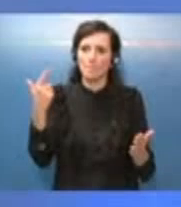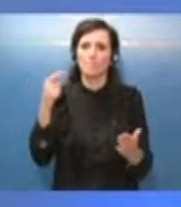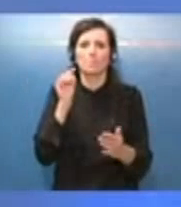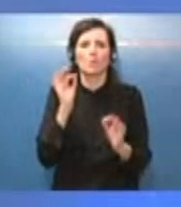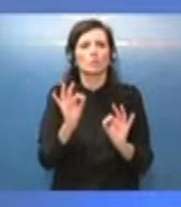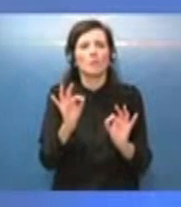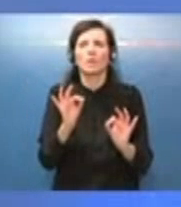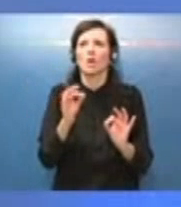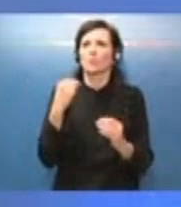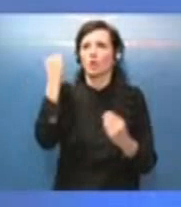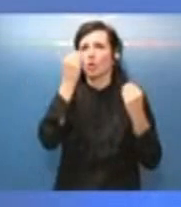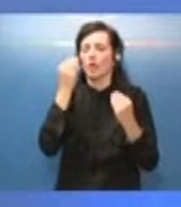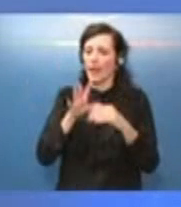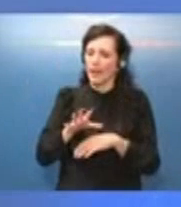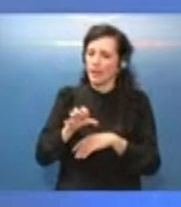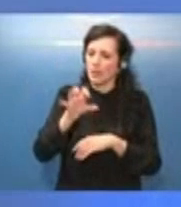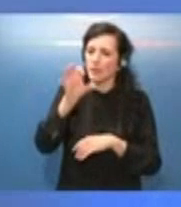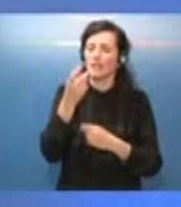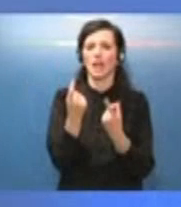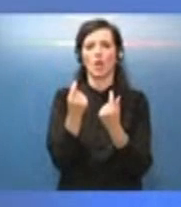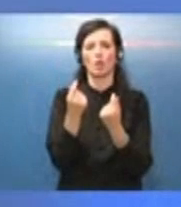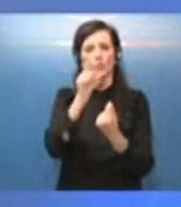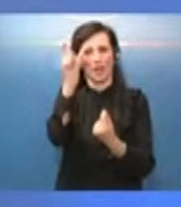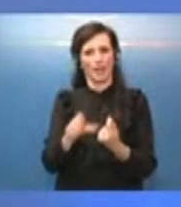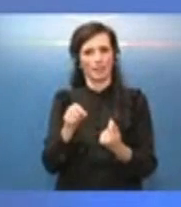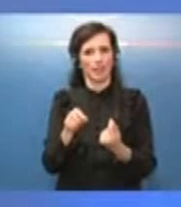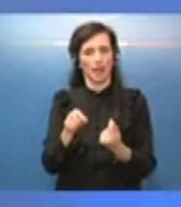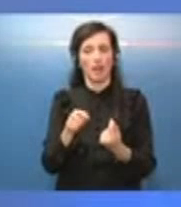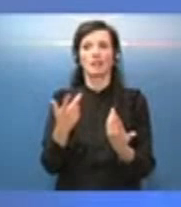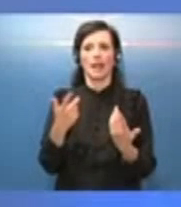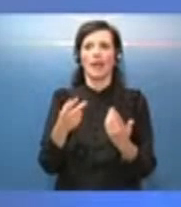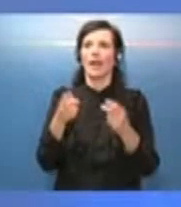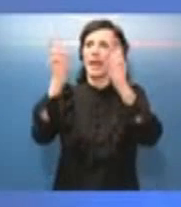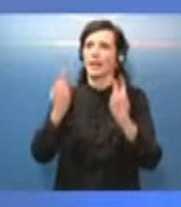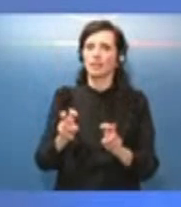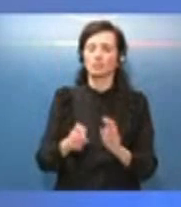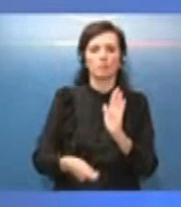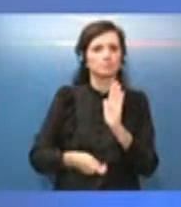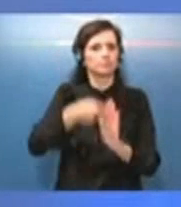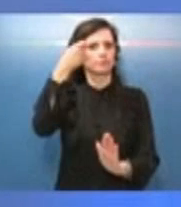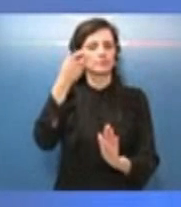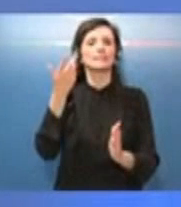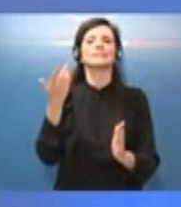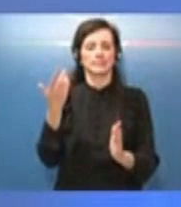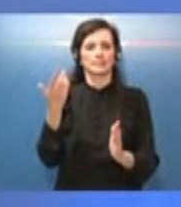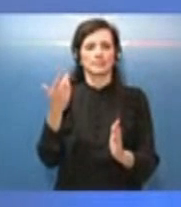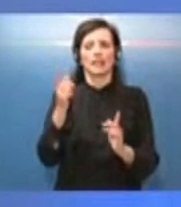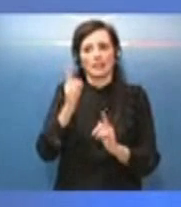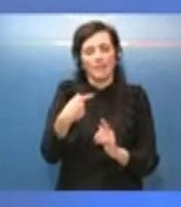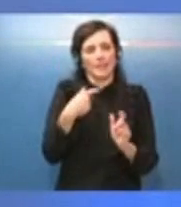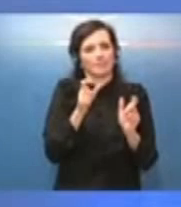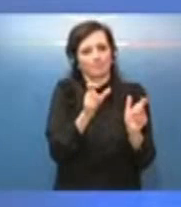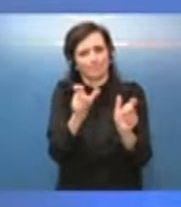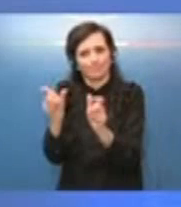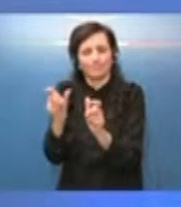proprio per la ripresa dell'economia che questo rincaro dell'energia sia contenuto per le famiglie